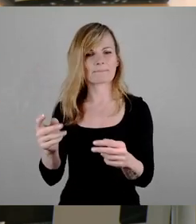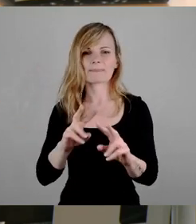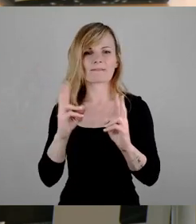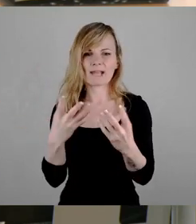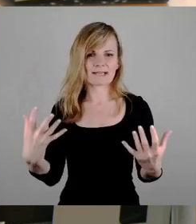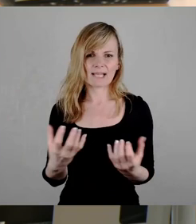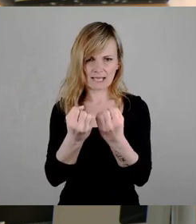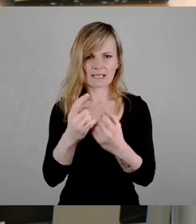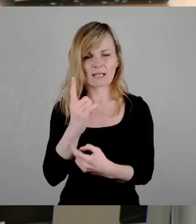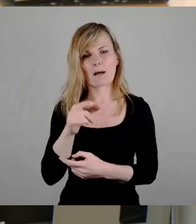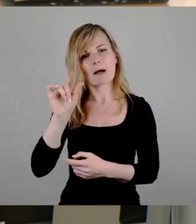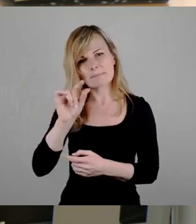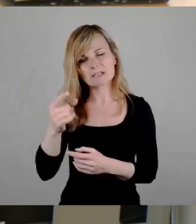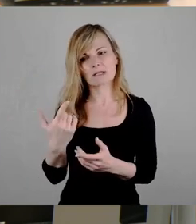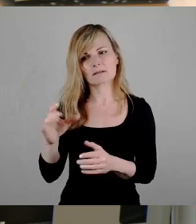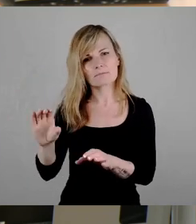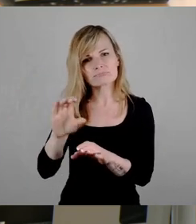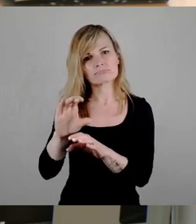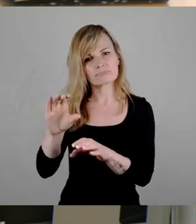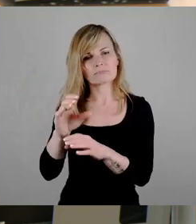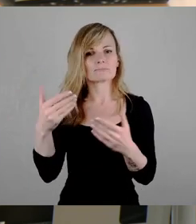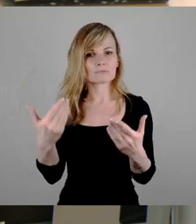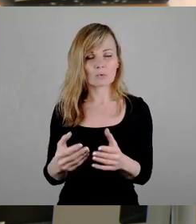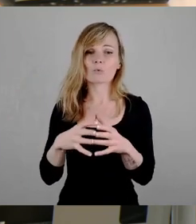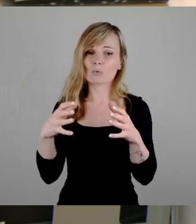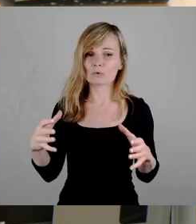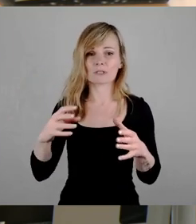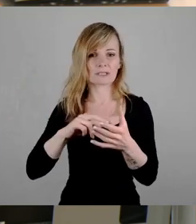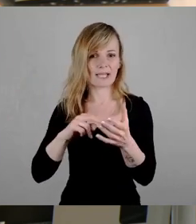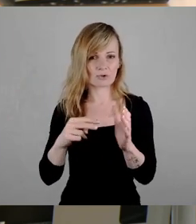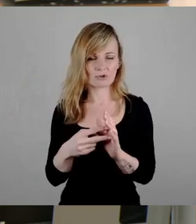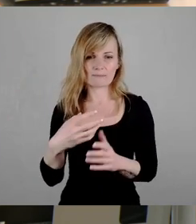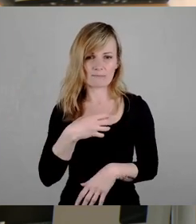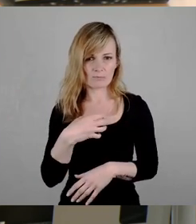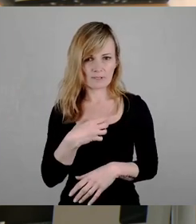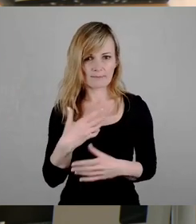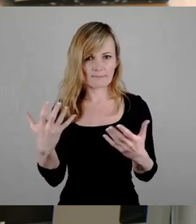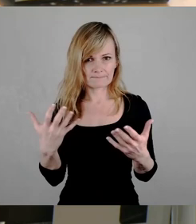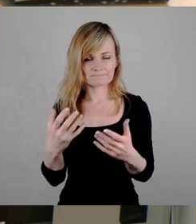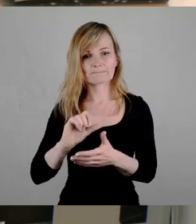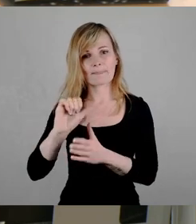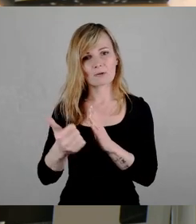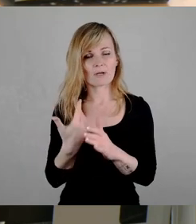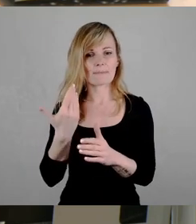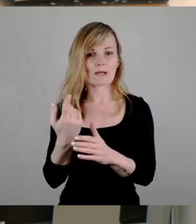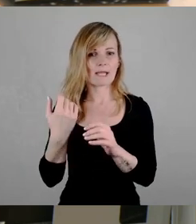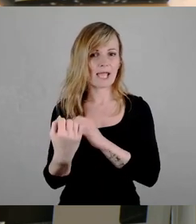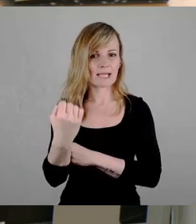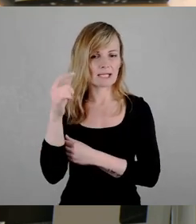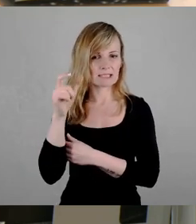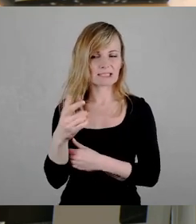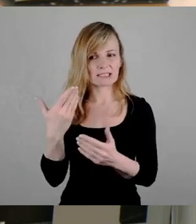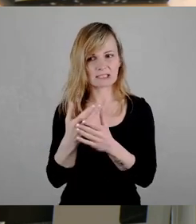große technische Problem, was also mit den erneuerbaren Energien besteht, zu lösen.